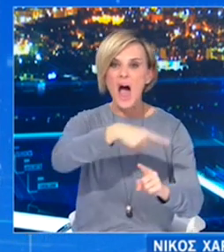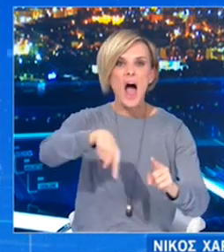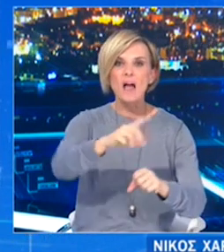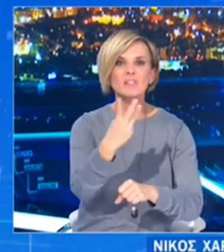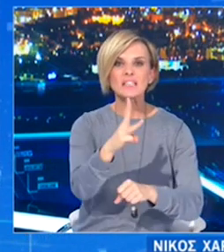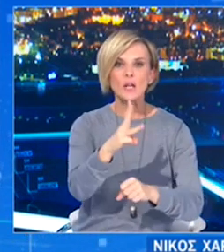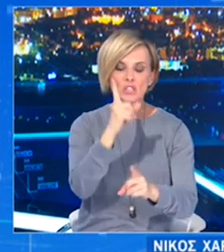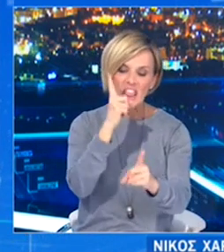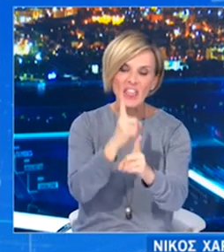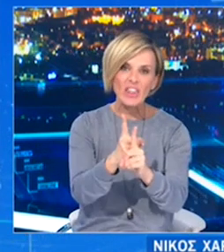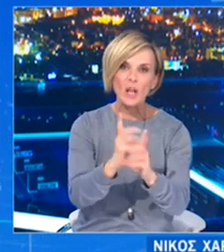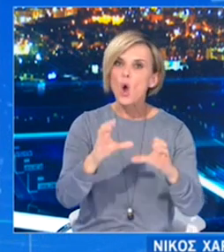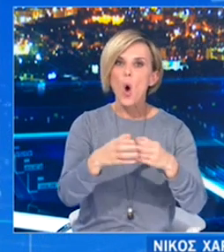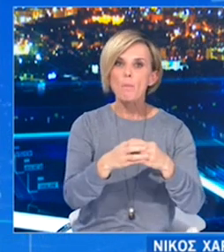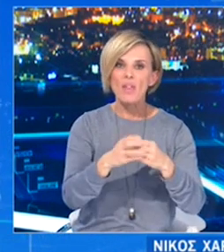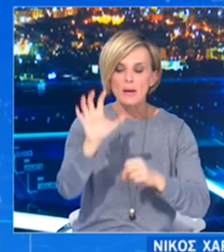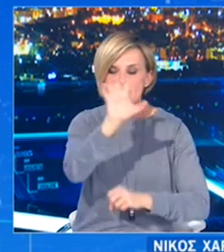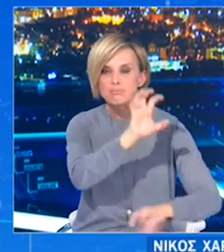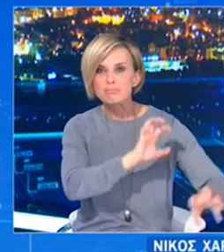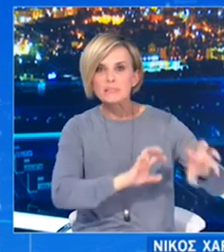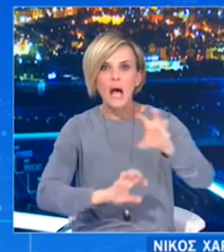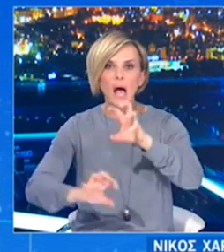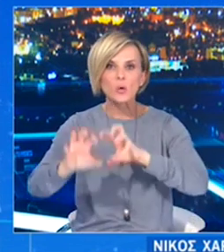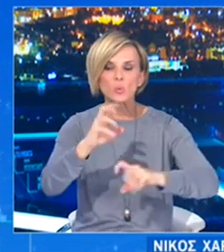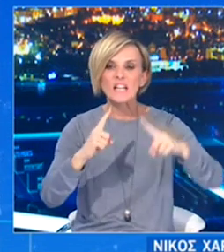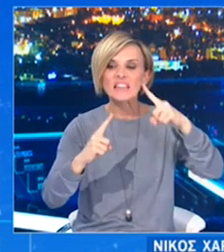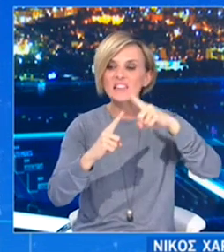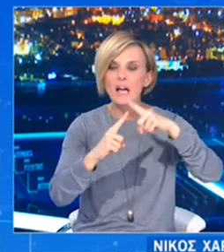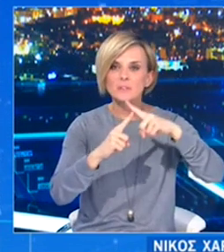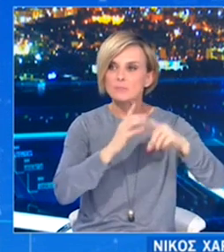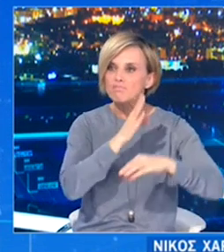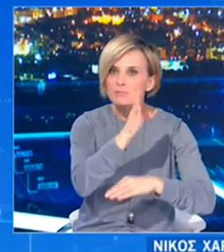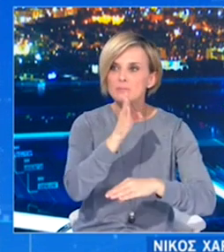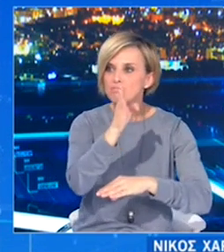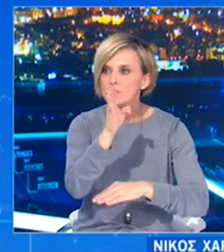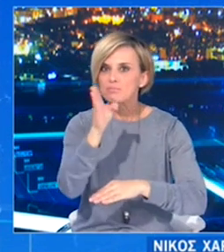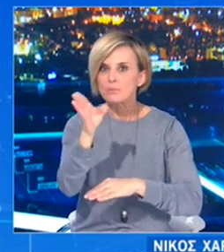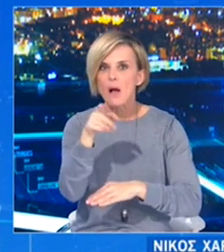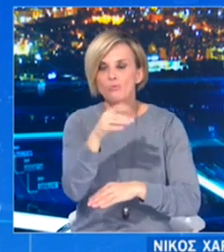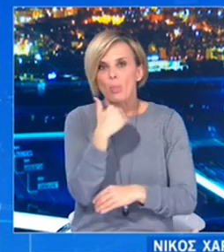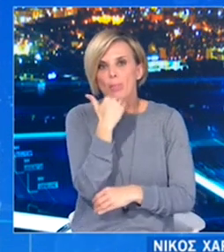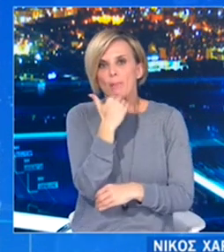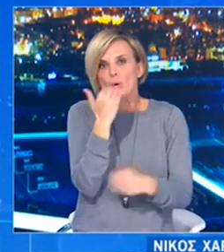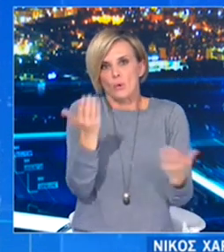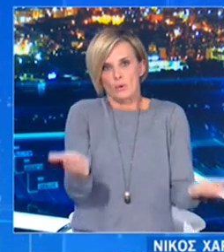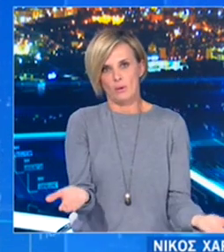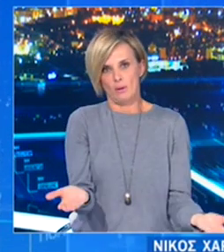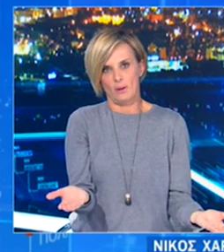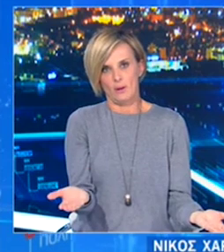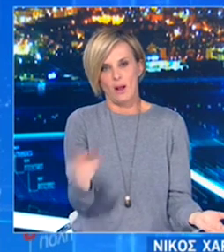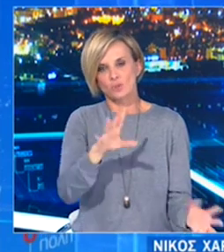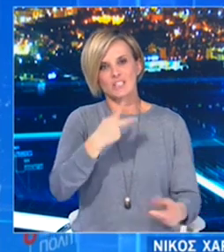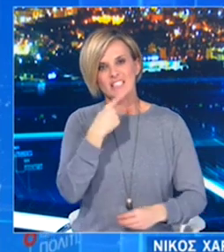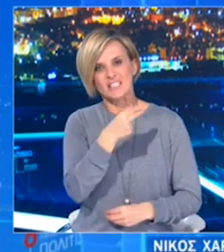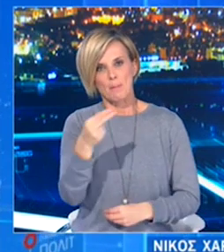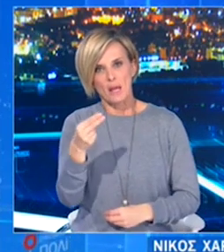του ECDC. Και προσωπικά το φαντάζει σε μένα εξωπραγματικό. Και φαντάζει εξωπραγματικό και αναδαφικό διότι ουσιασικά τι σημαίνει